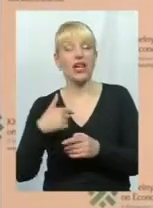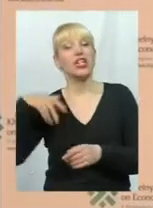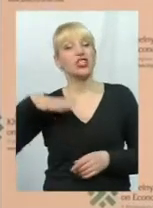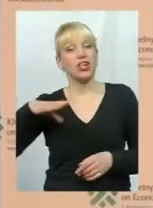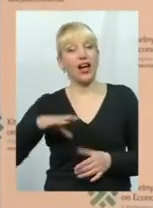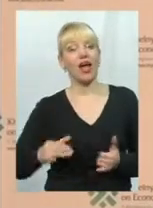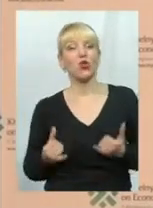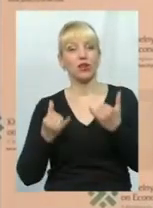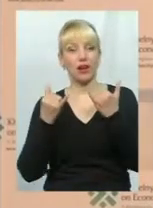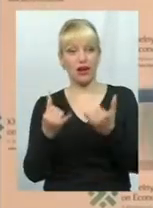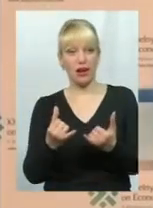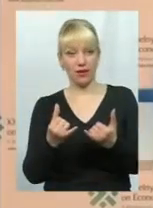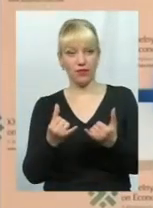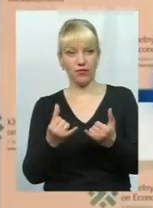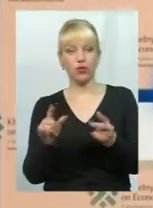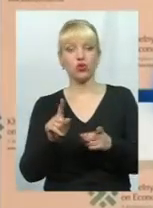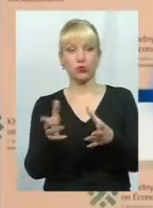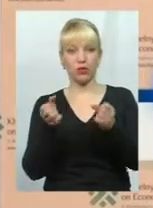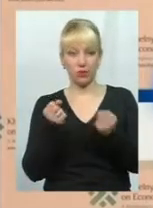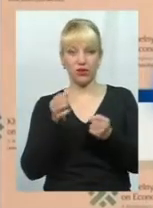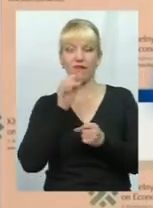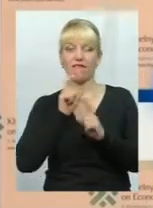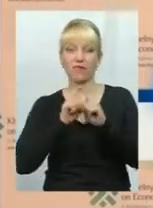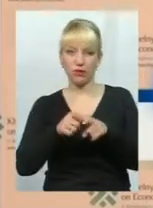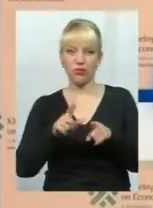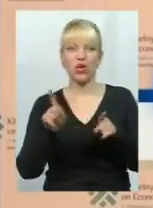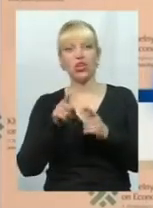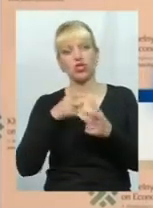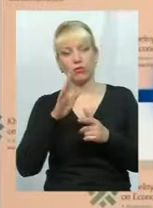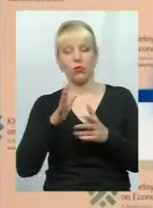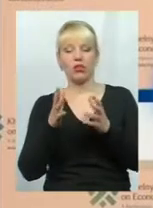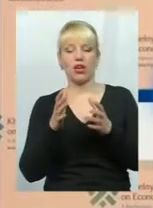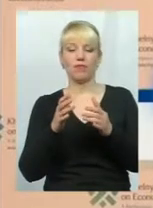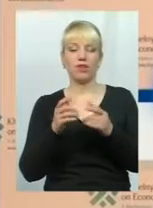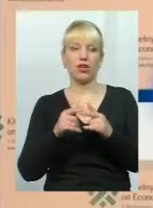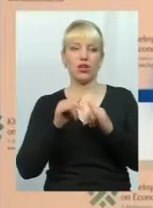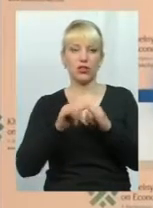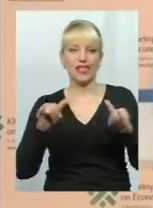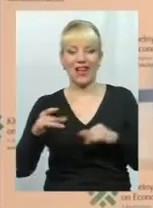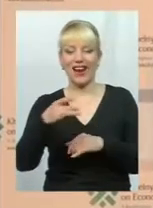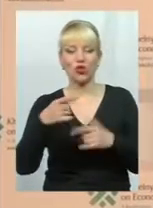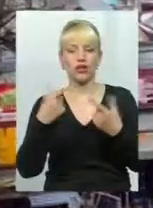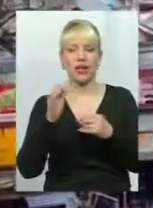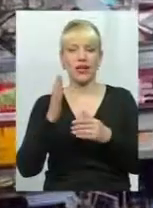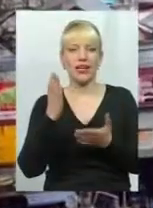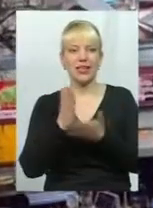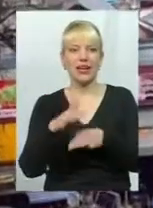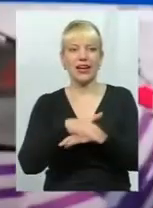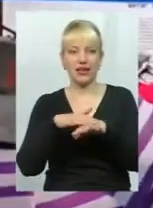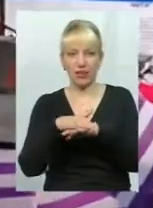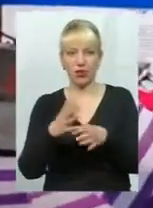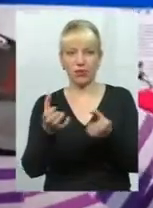отримати відповідь, чи буде розвиватися, наприклад, сьогодні район, де розміщається ринок. Приймаємо участь зараз